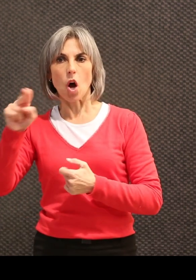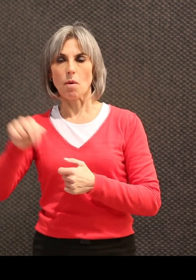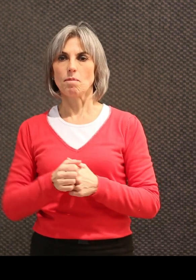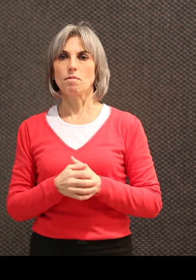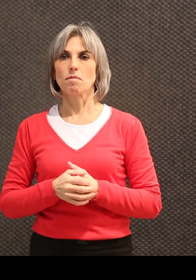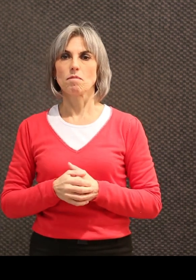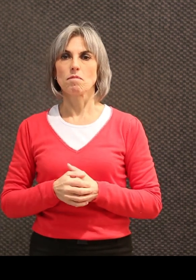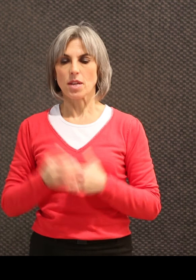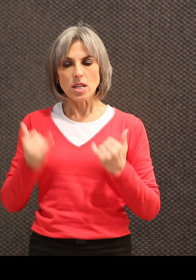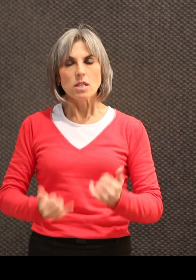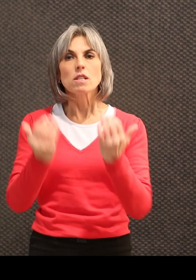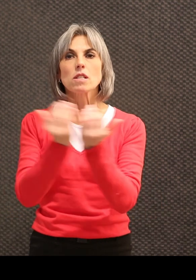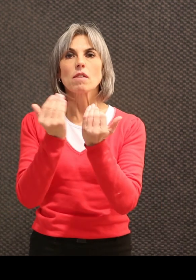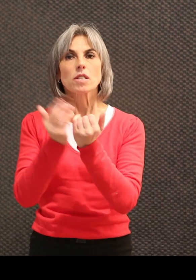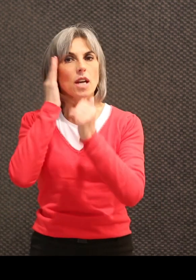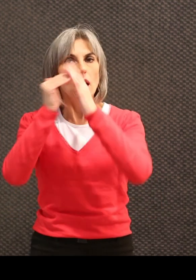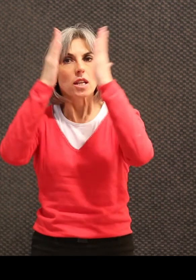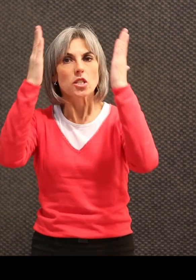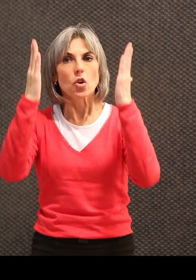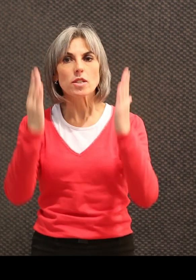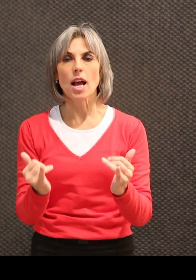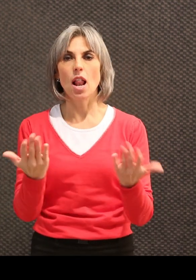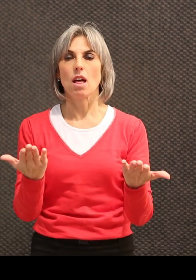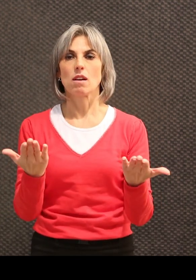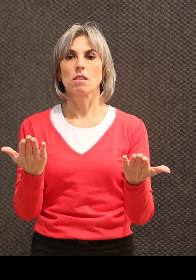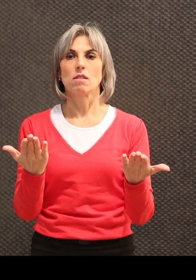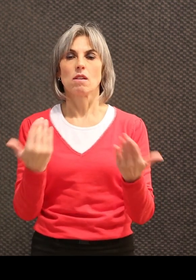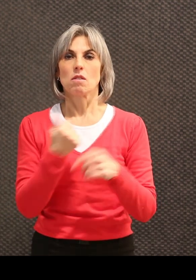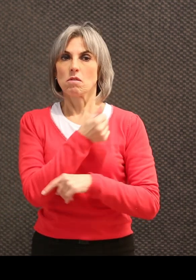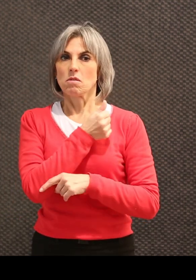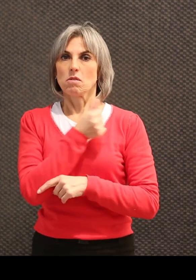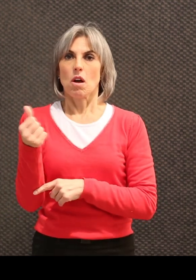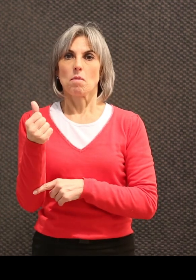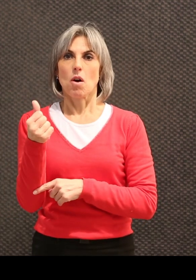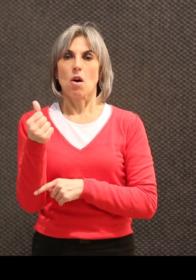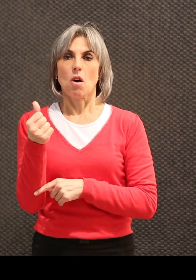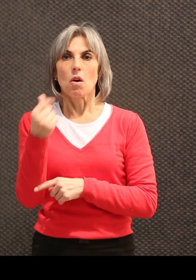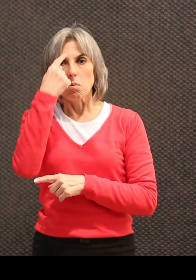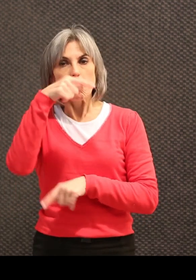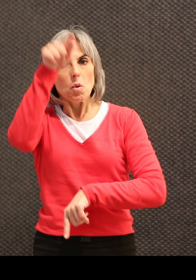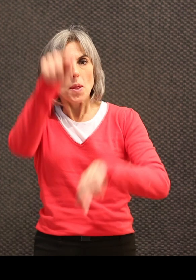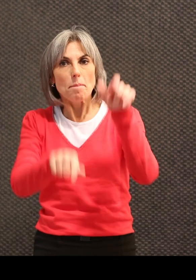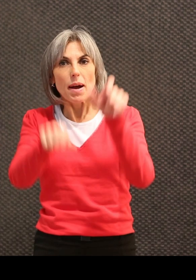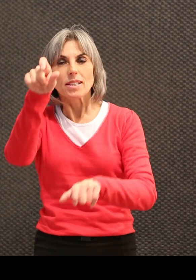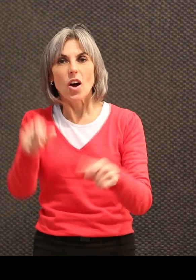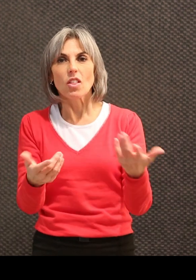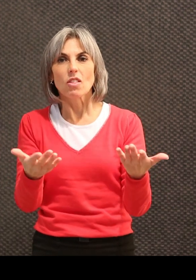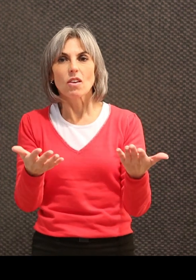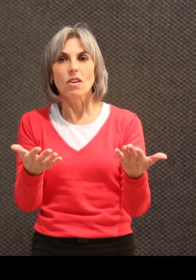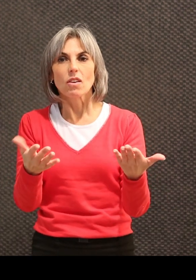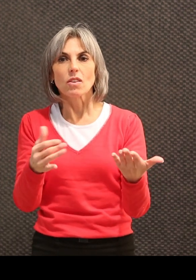Le service résidentiel, les Cotomosans, est exclusivement réservé à des personnes